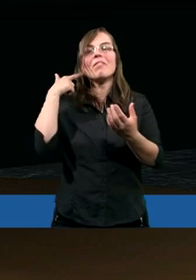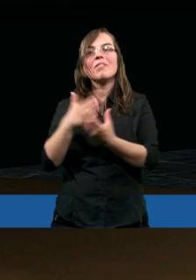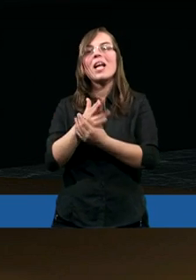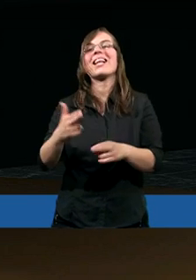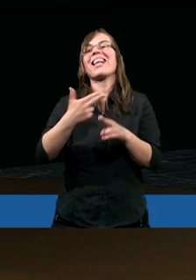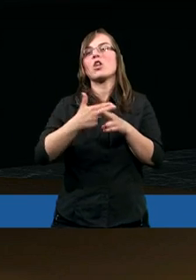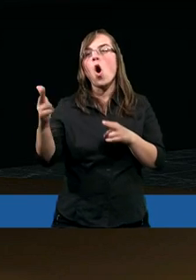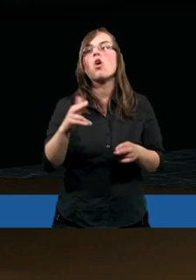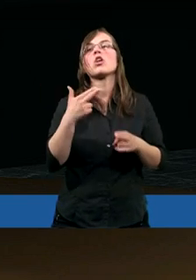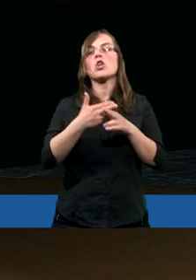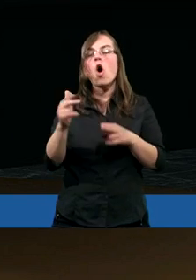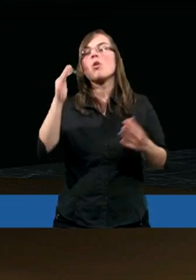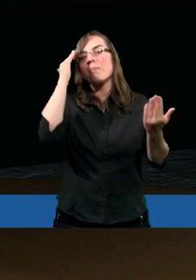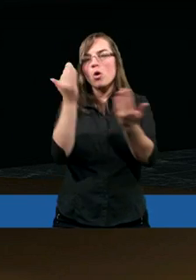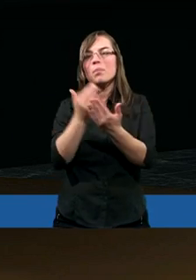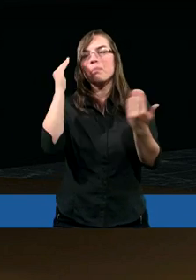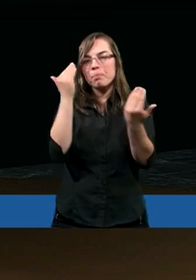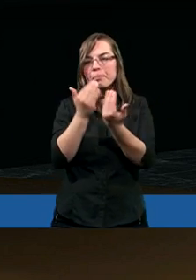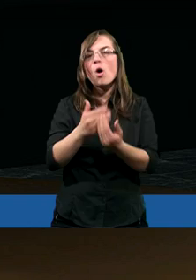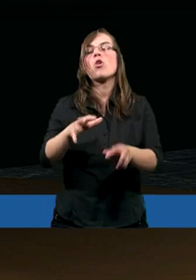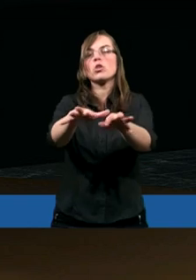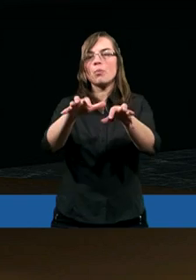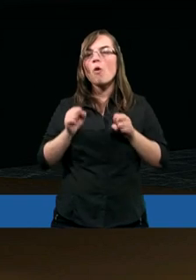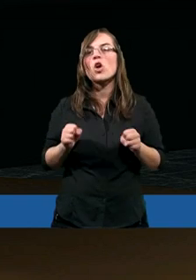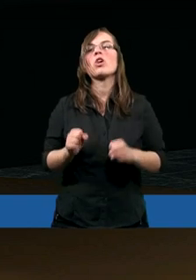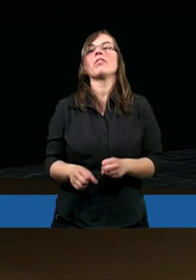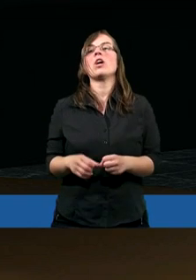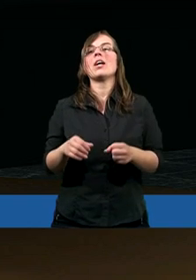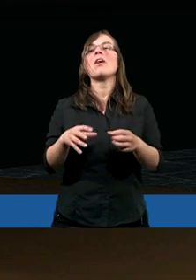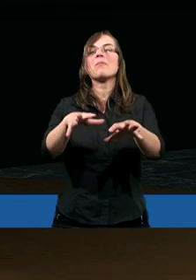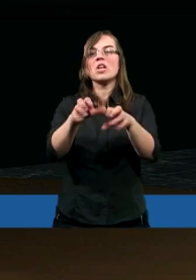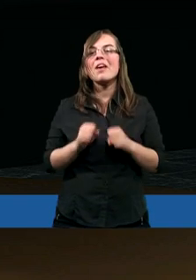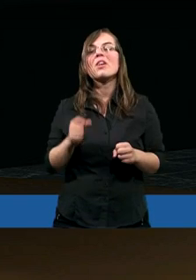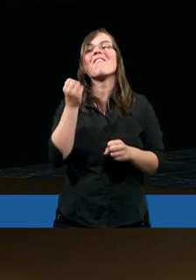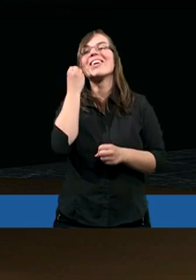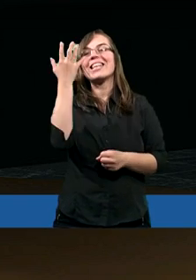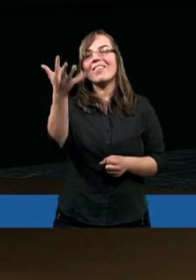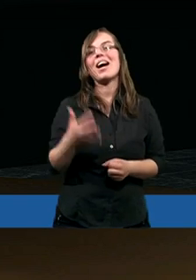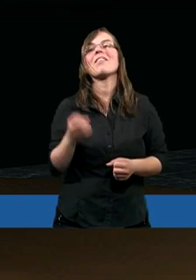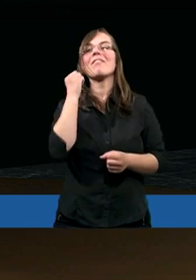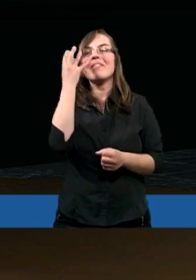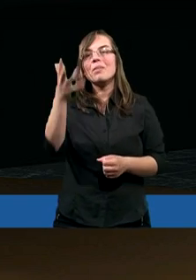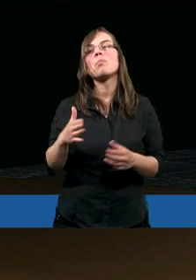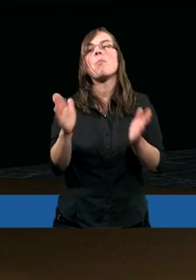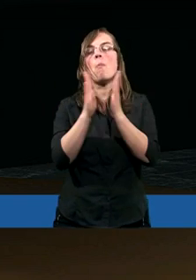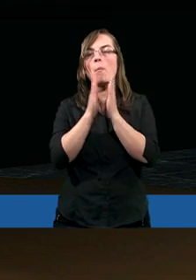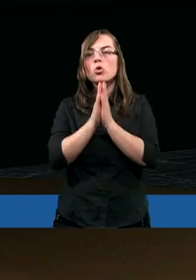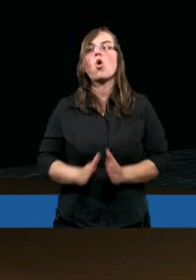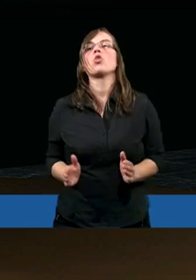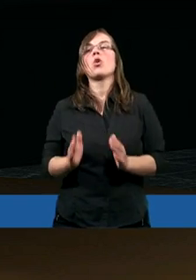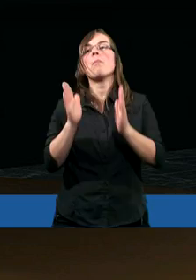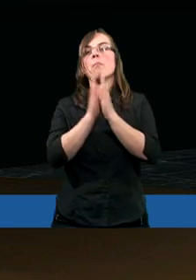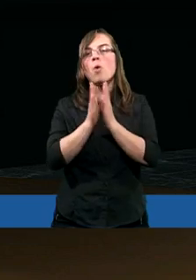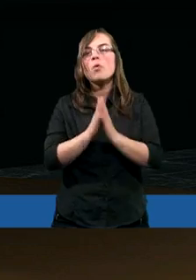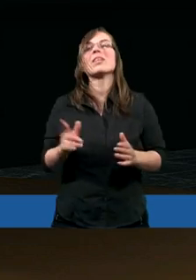cnotą, cnotem poznaniem, poznanie powsiągliwością, powsiągliwość wytrwaniem, wytrwanie pobożnością,